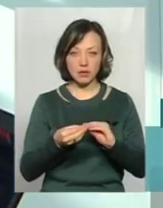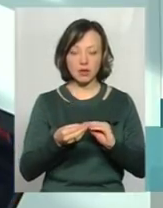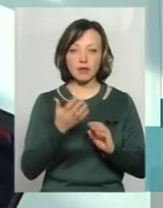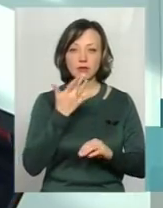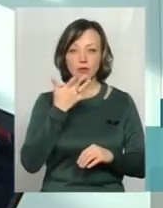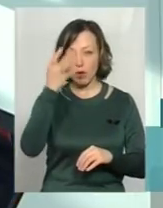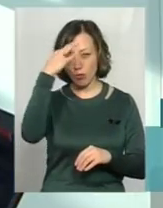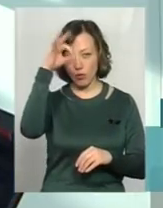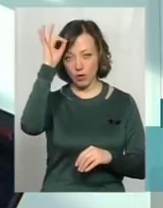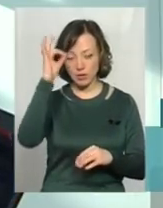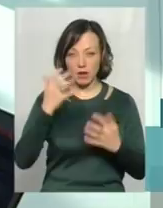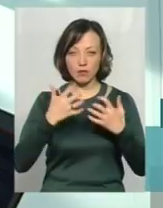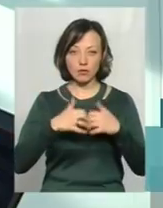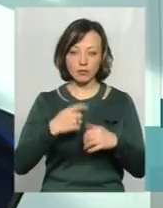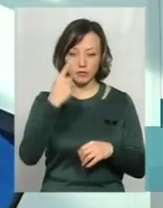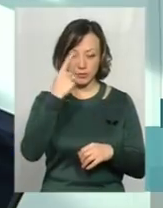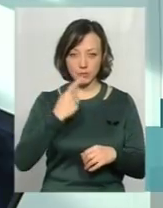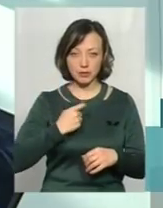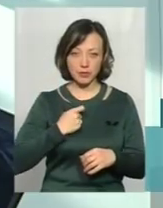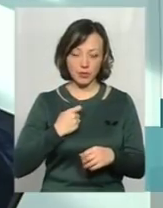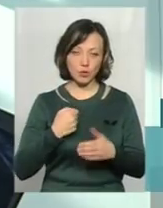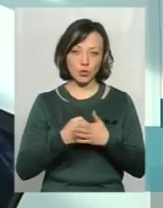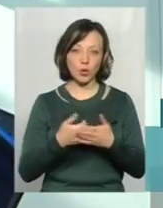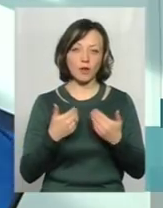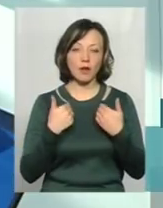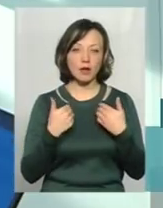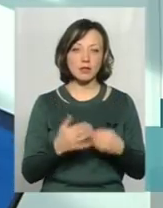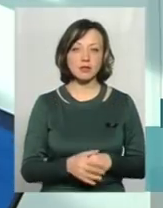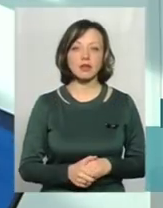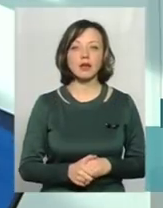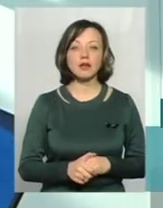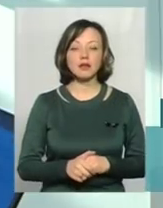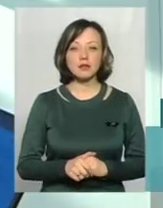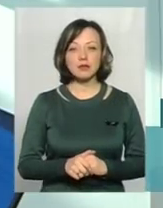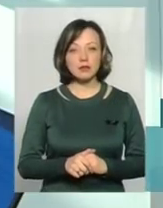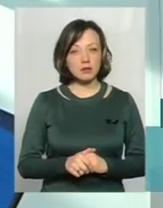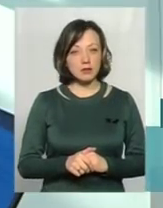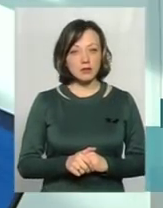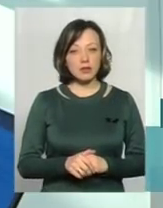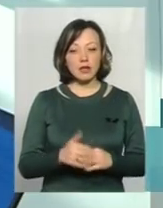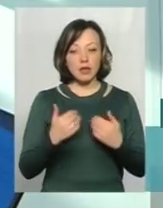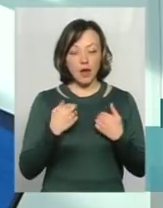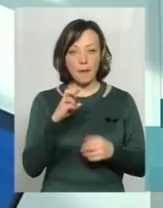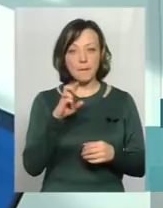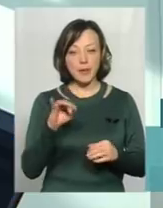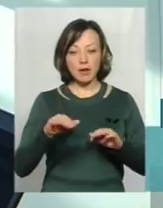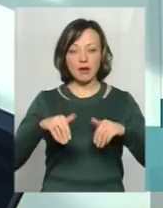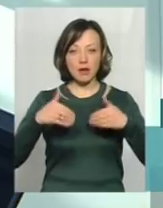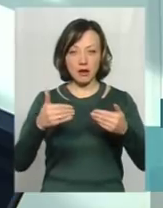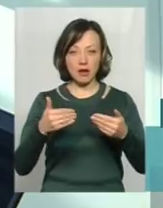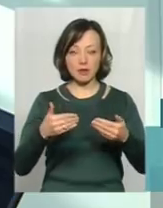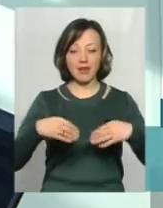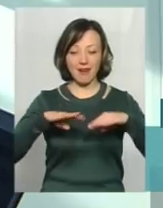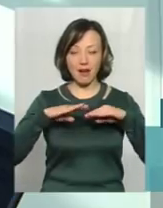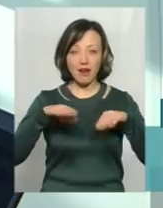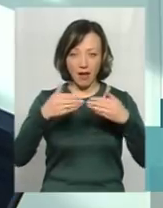національної поліції. Вони автоматом звернення направляють на нас. Я би радив звертатися напряму до нас.